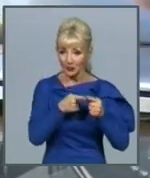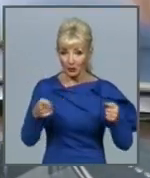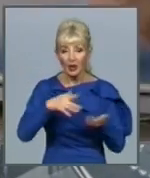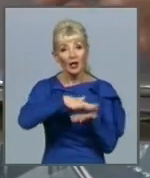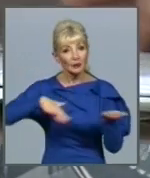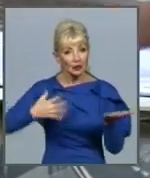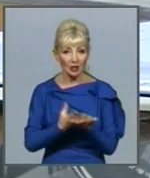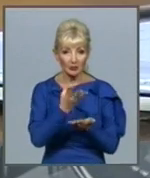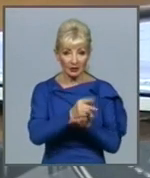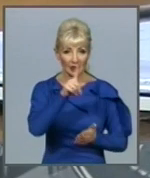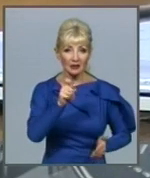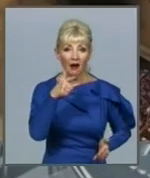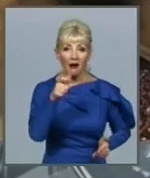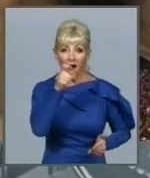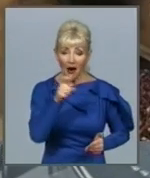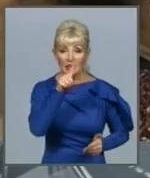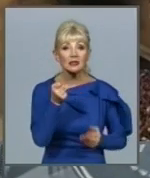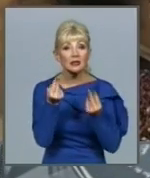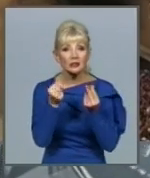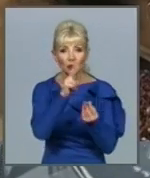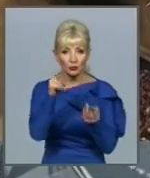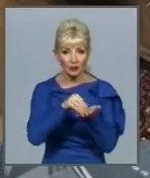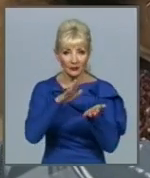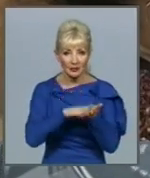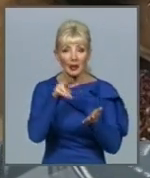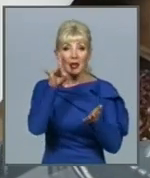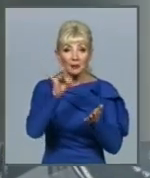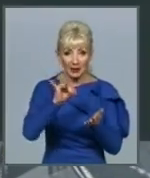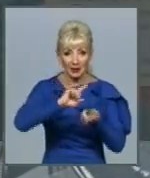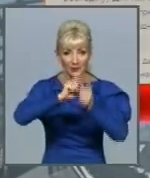газ за ціною, яку зафіксували при переході на річний тариф.